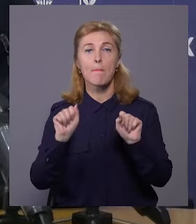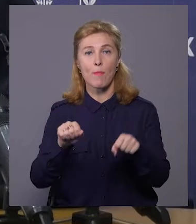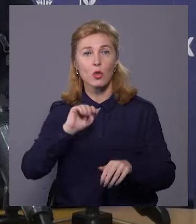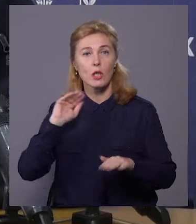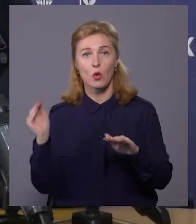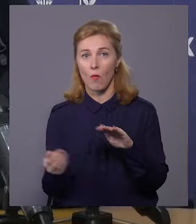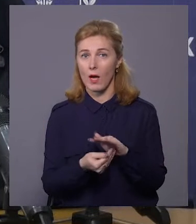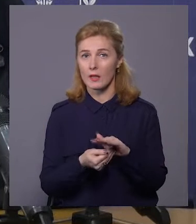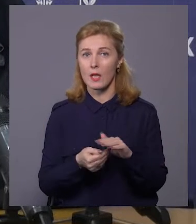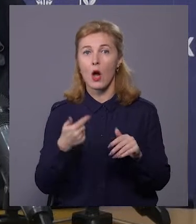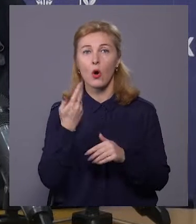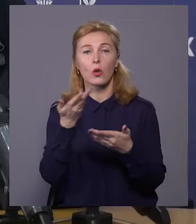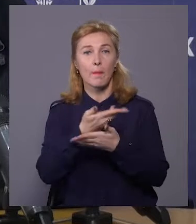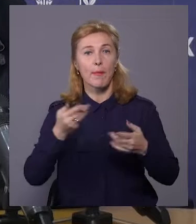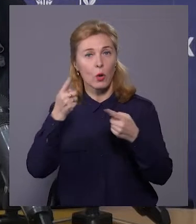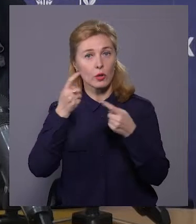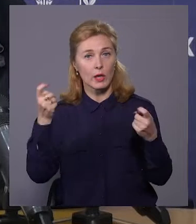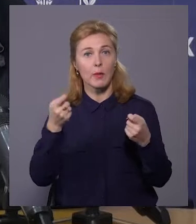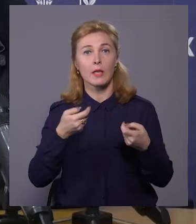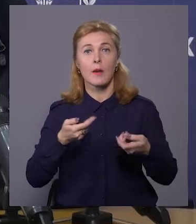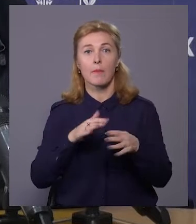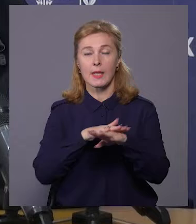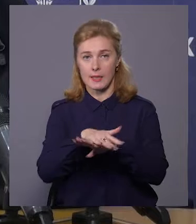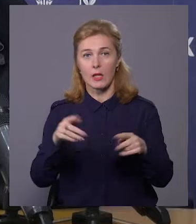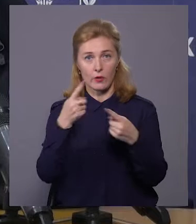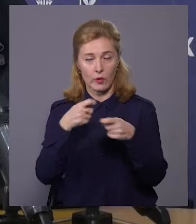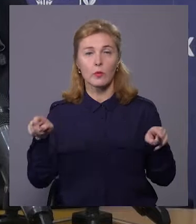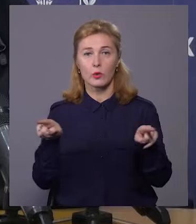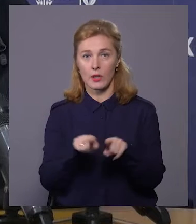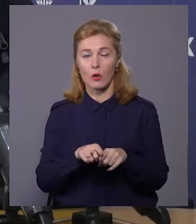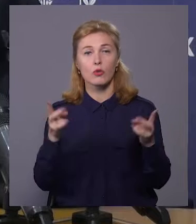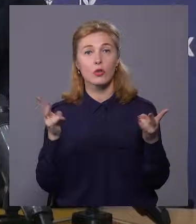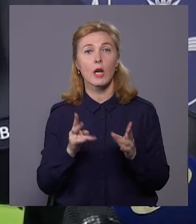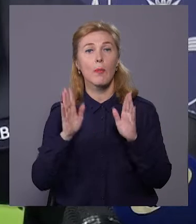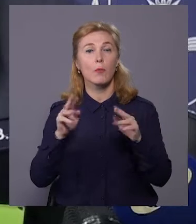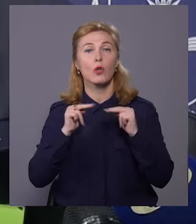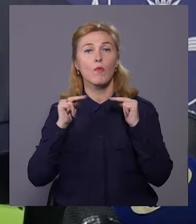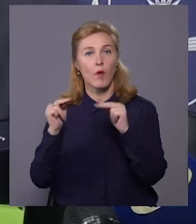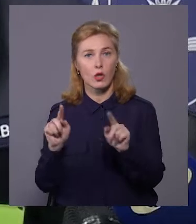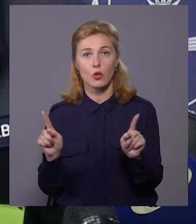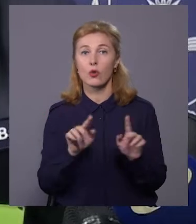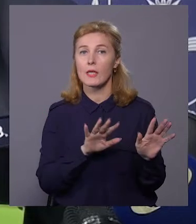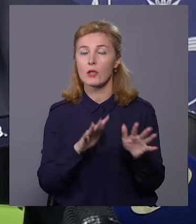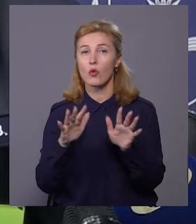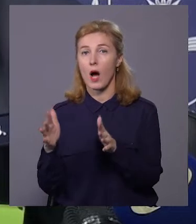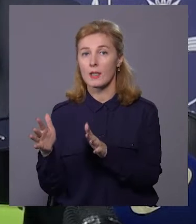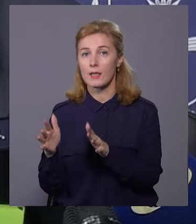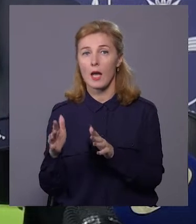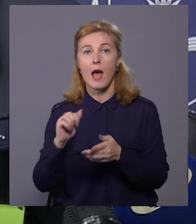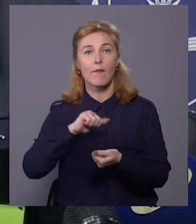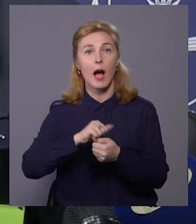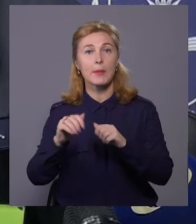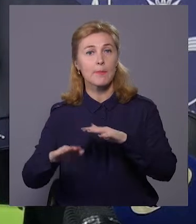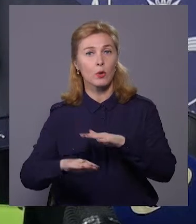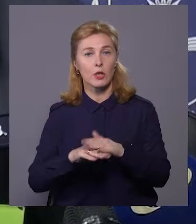Ми, коли отримуємо таку інформацію, інформуємо теж населення. Тому треба бути з цим уважно. Щодо ситуації в Кам'янці